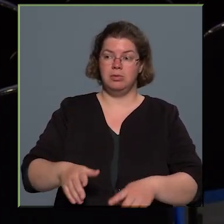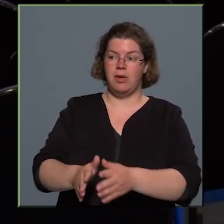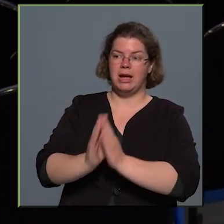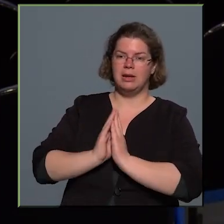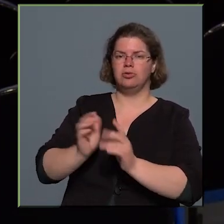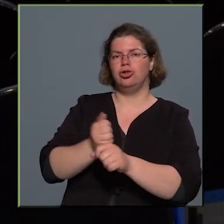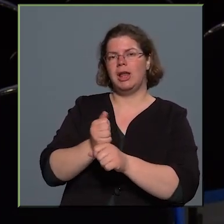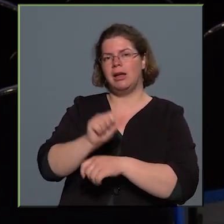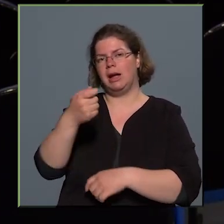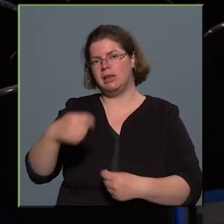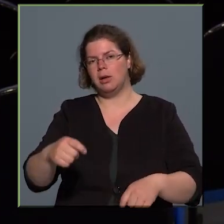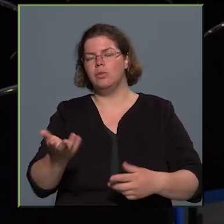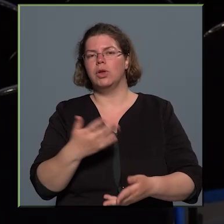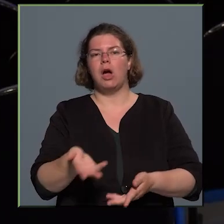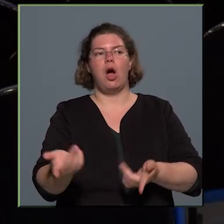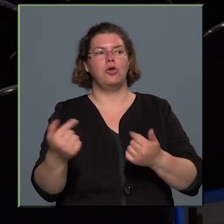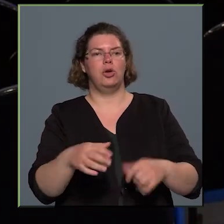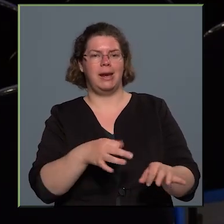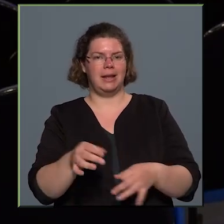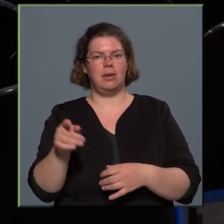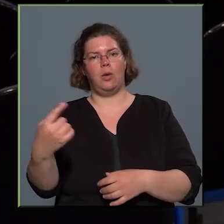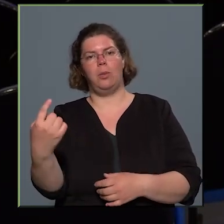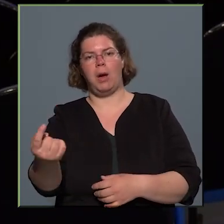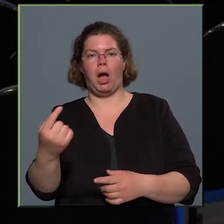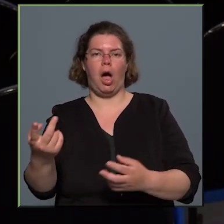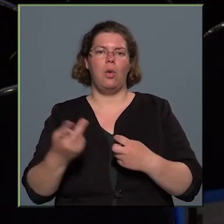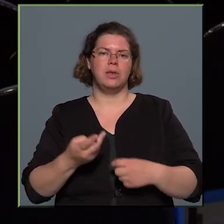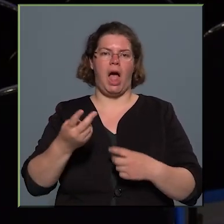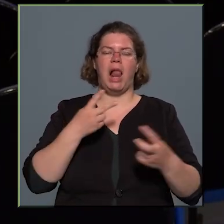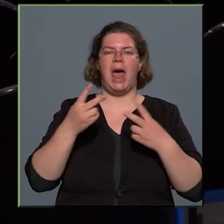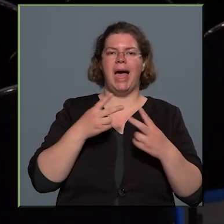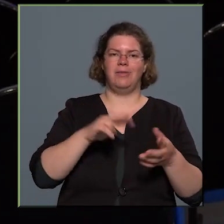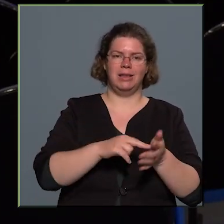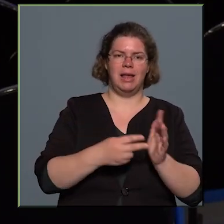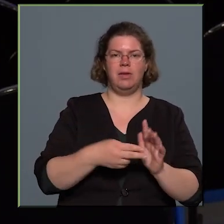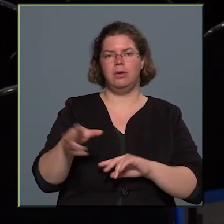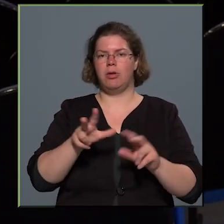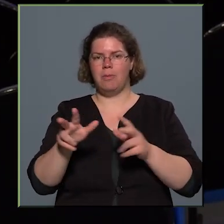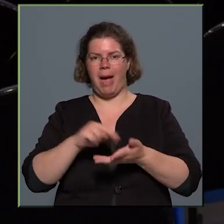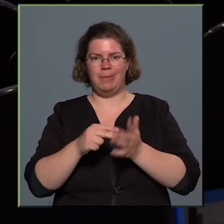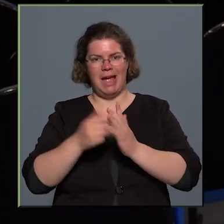csináljanak meg egy darabot, vagy hogyha jön a rendező, akkor ő hozza a látványtervezőt, bábtervezőt.